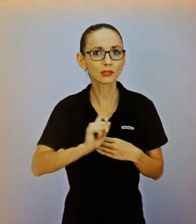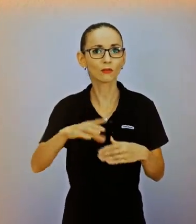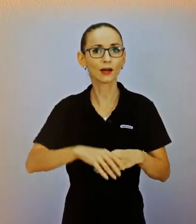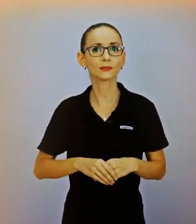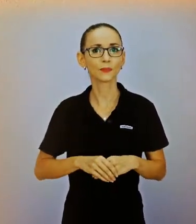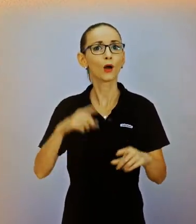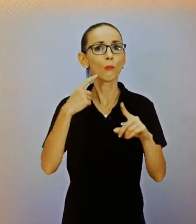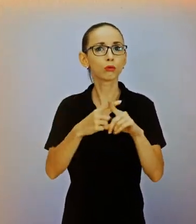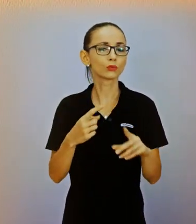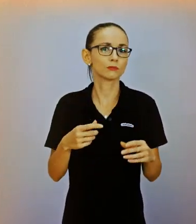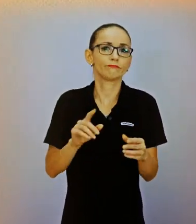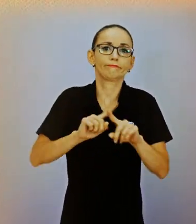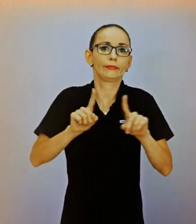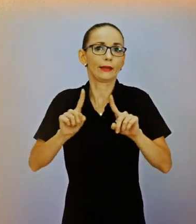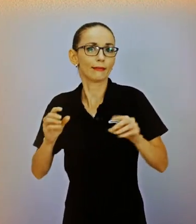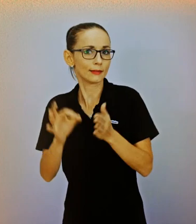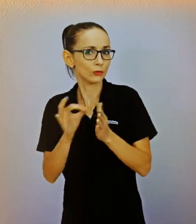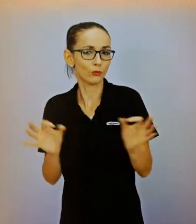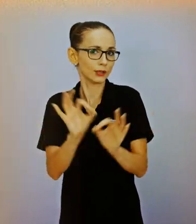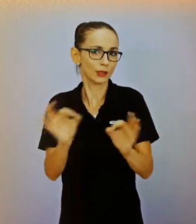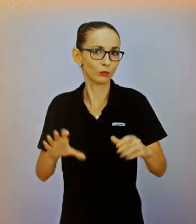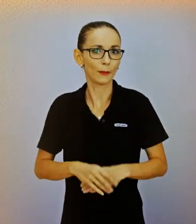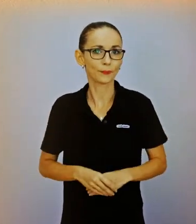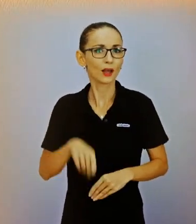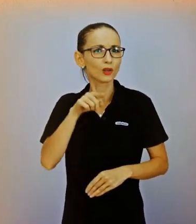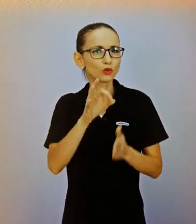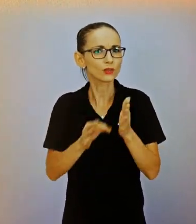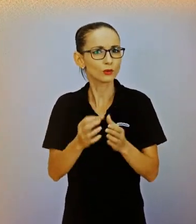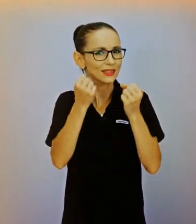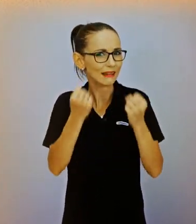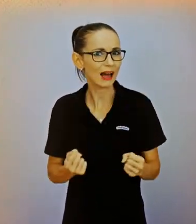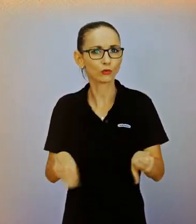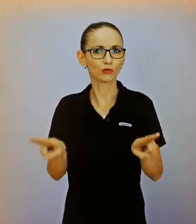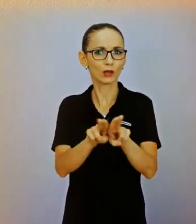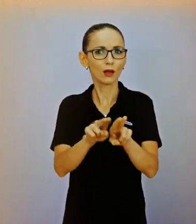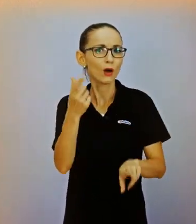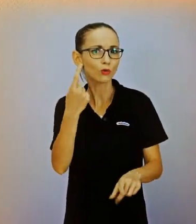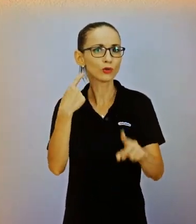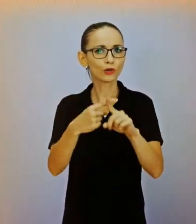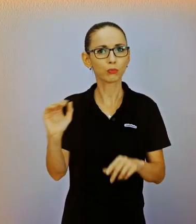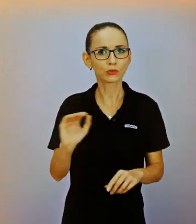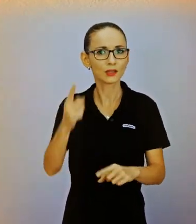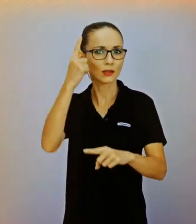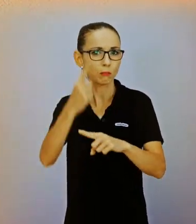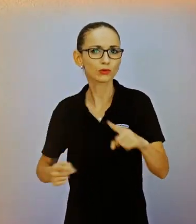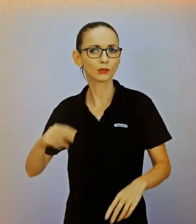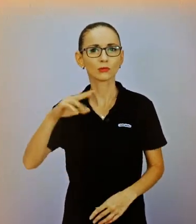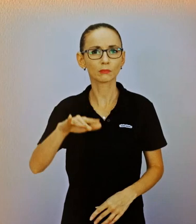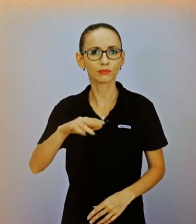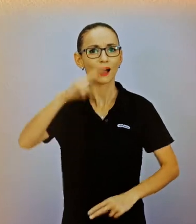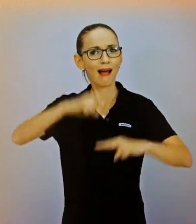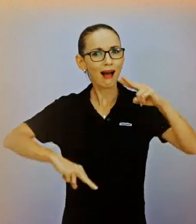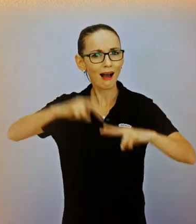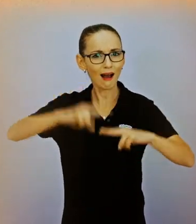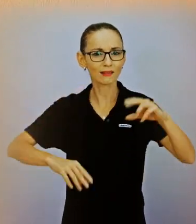strany pre rodičov nepredstaviteľná zmena, na strane druhej mladý človek ani nemá potrebné zručnosti. Napríklad